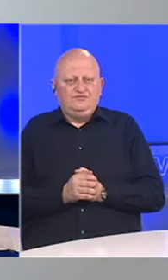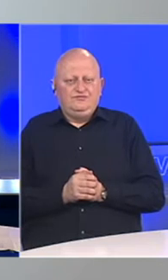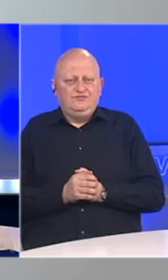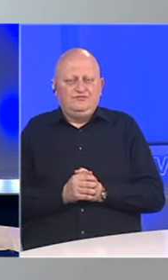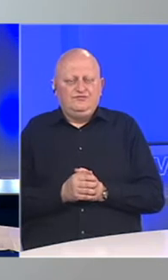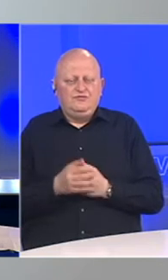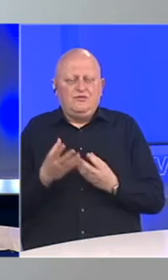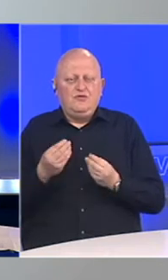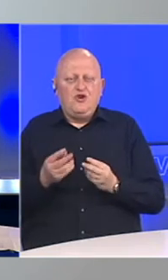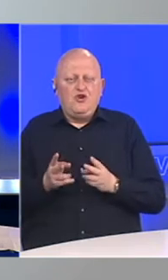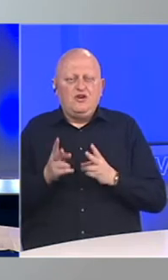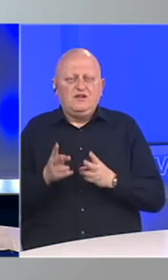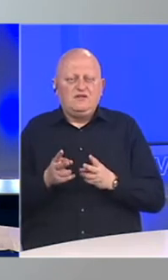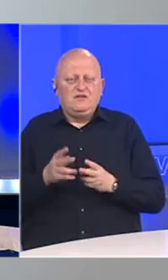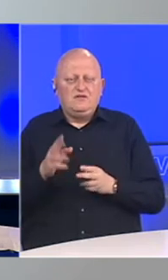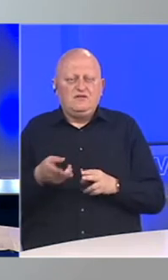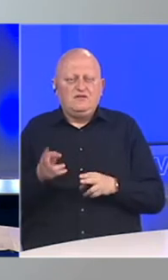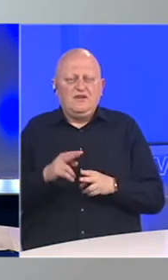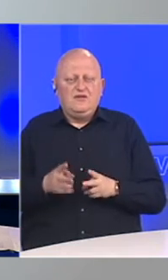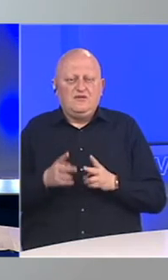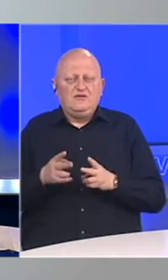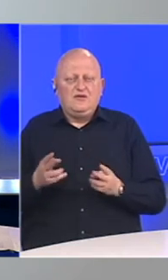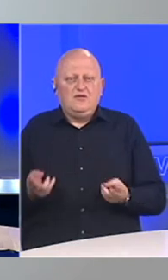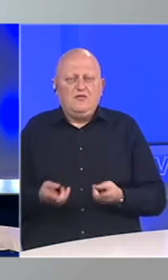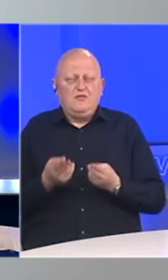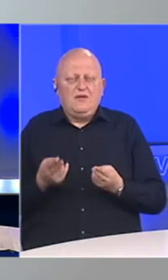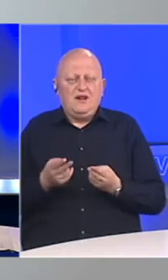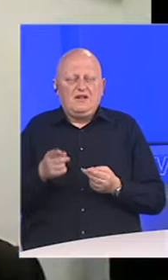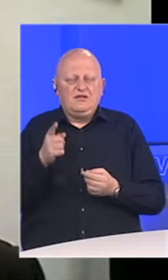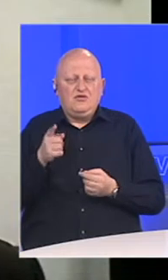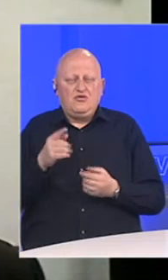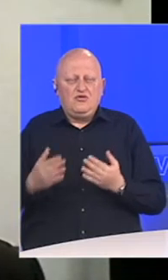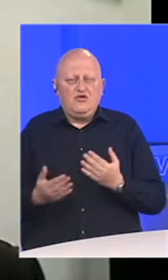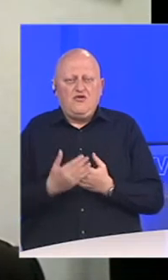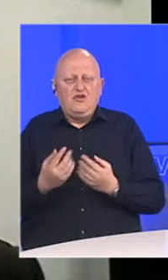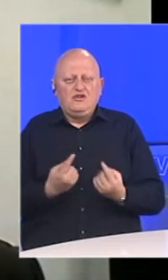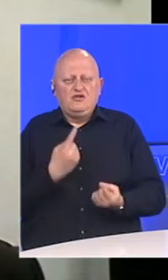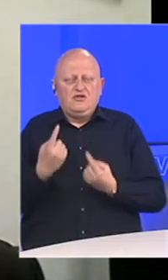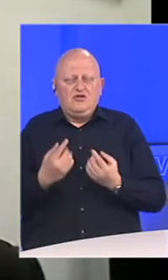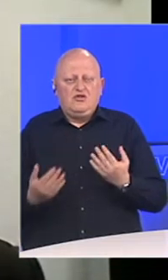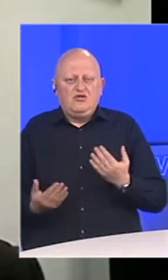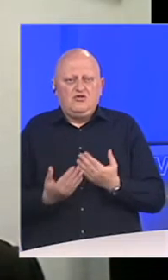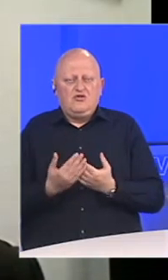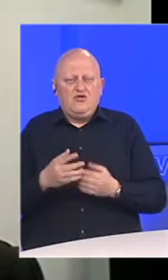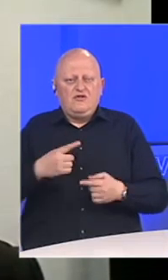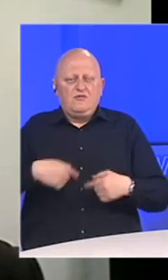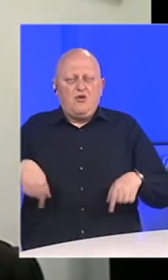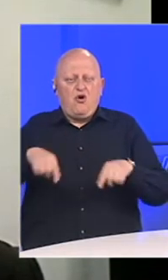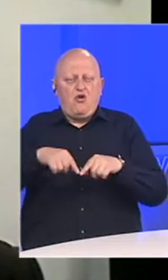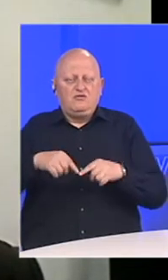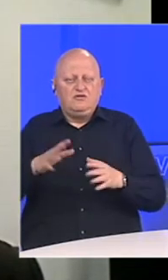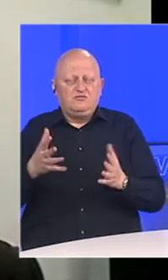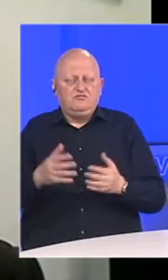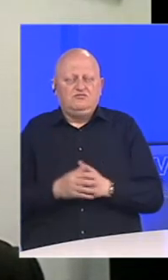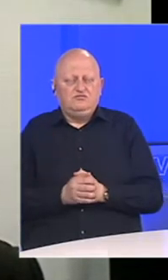Puno je izazova. Najveći izazov je u stvari bilo prilagoditi se ovoj novoj situaciji, novim okolnostima i